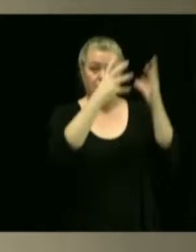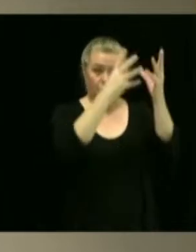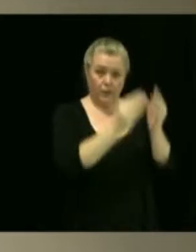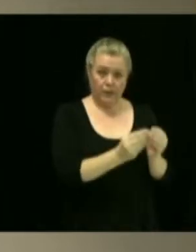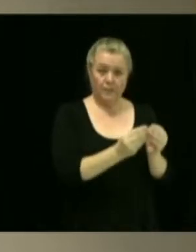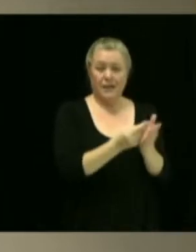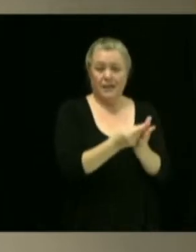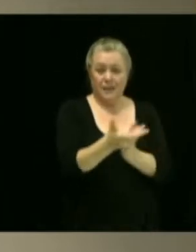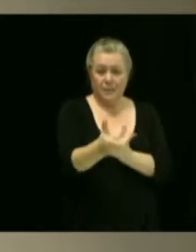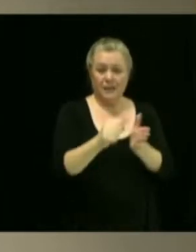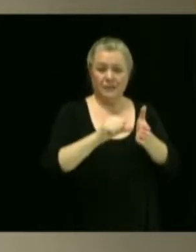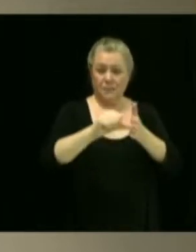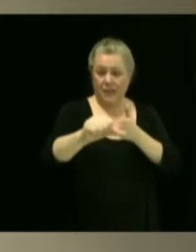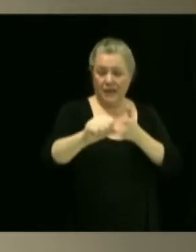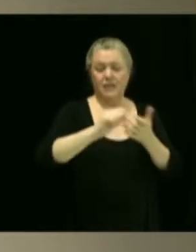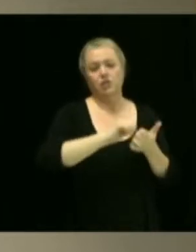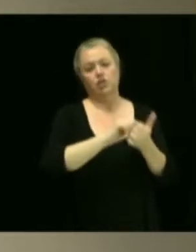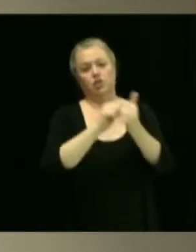Oui.